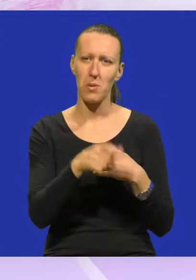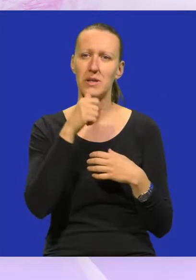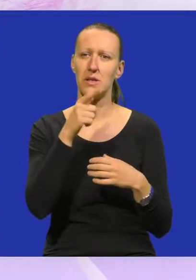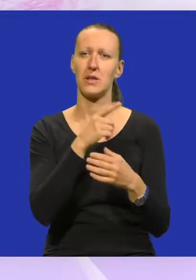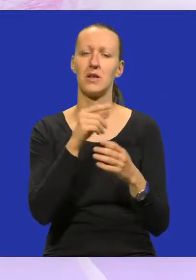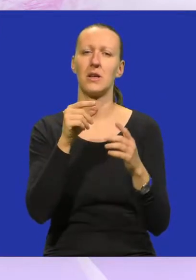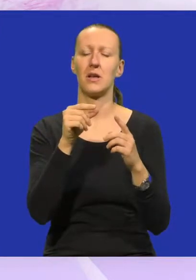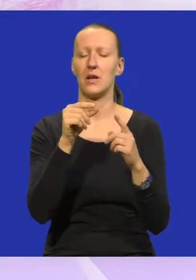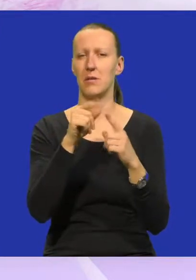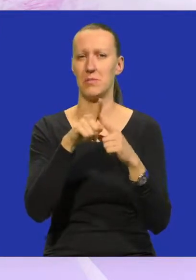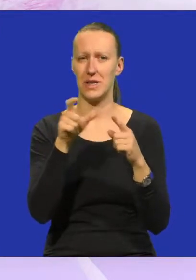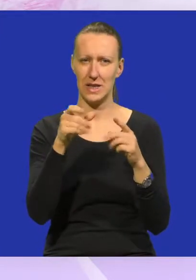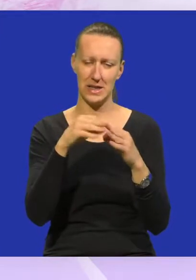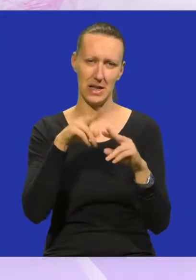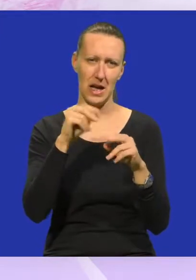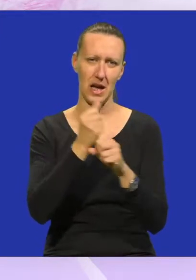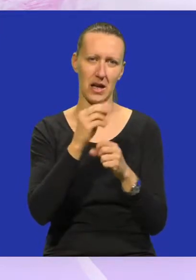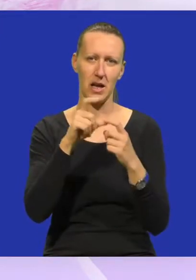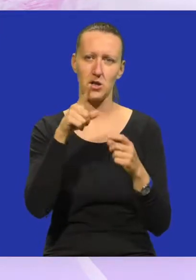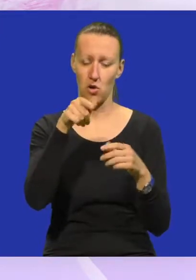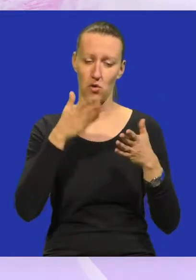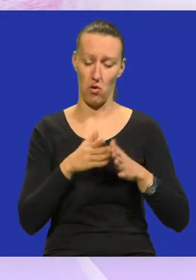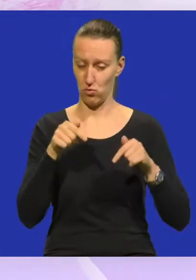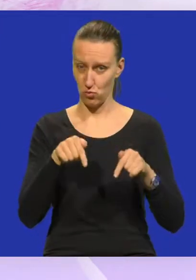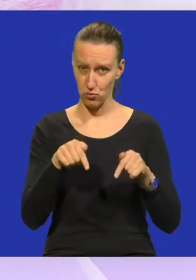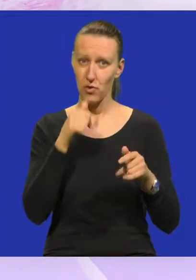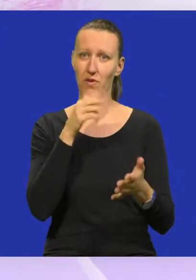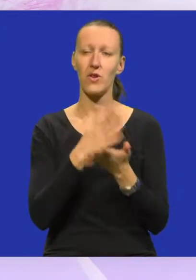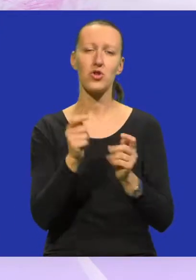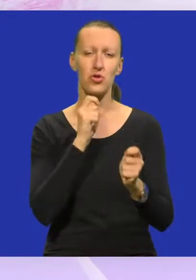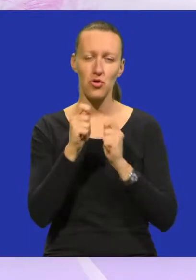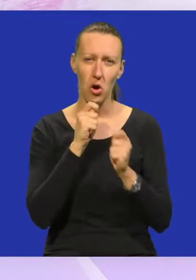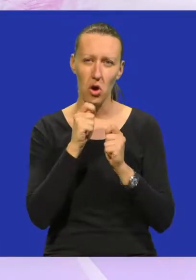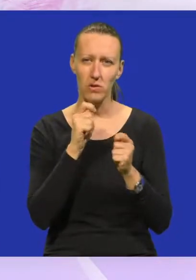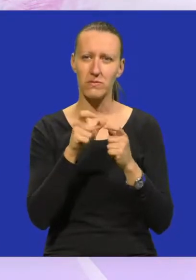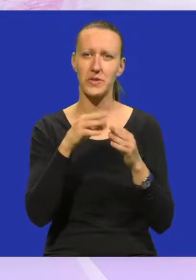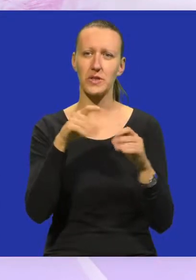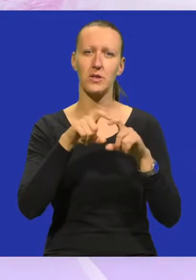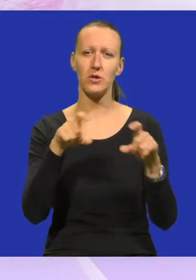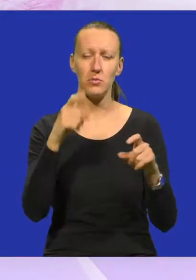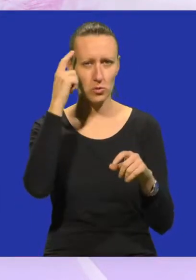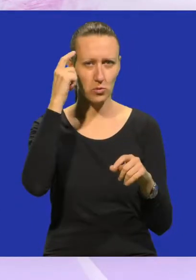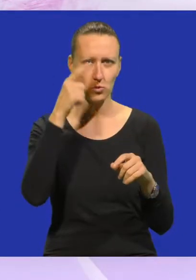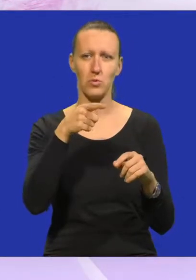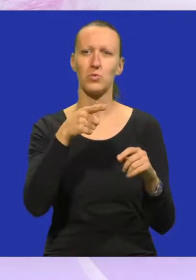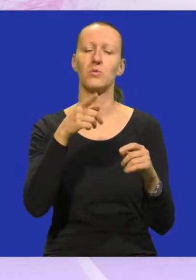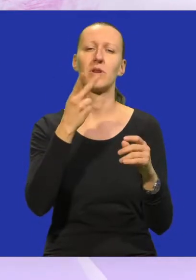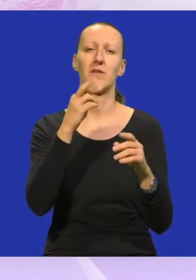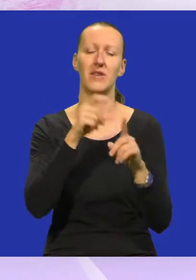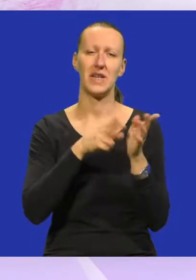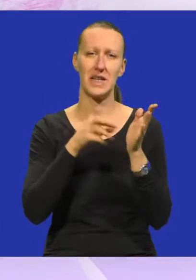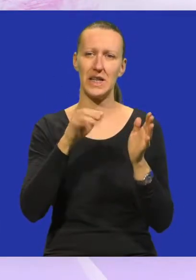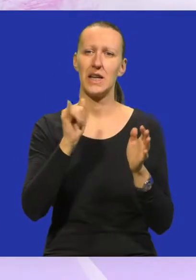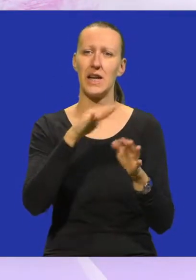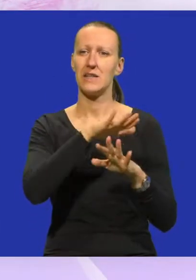glumac žara ptica Marko Hergešić, on je i rodom odavde i već dogovara sa Domom kulture Kristalna kocka Vedrine